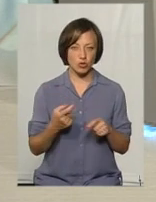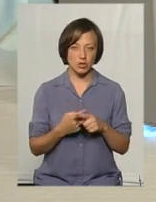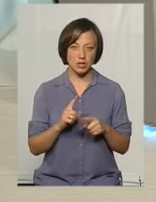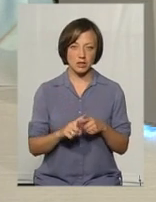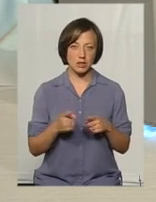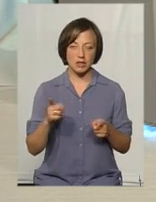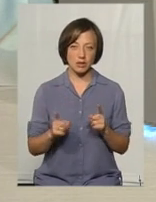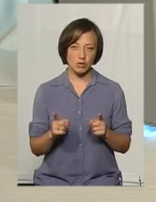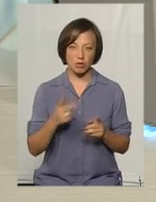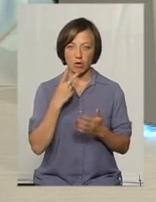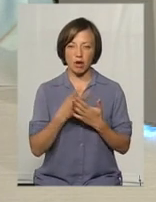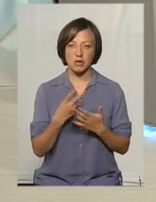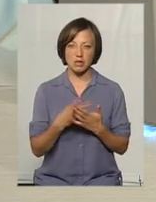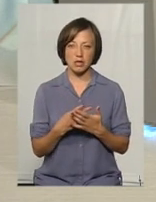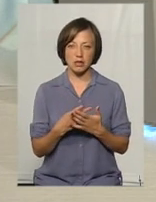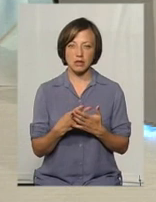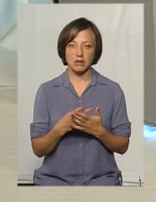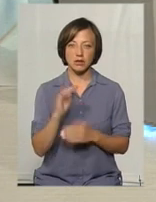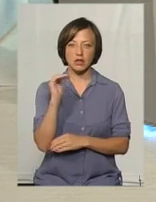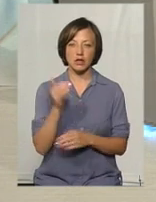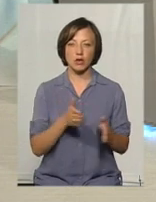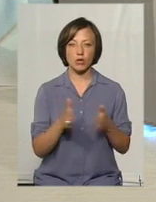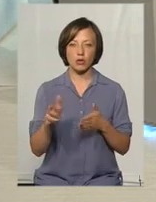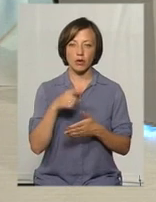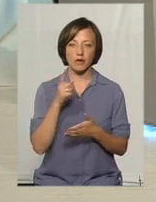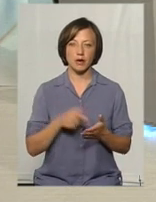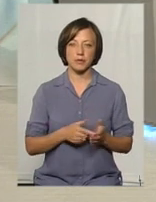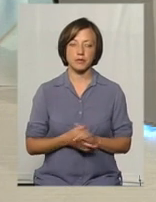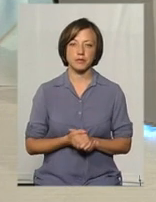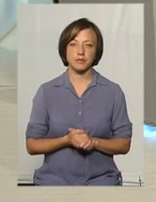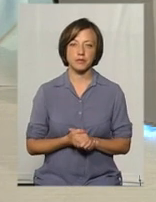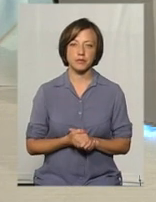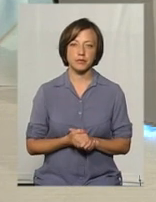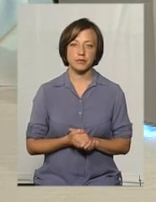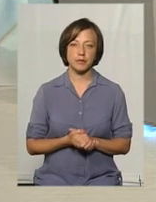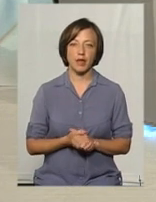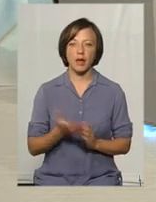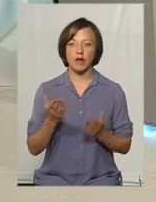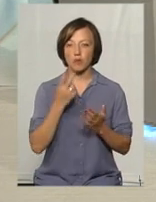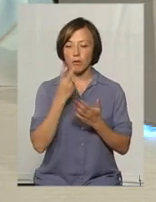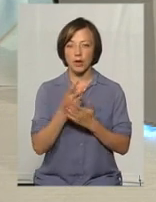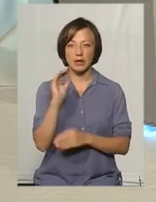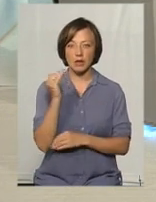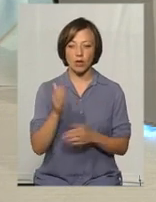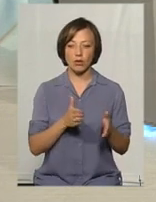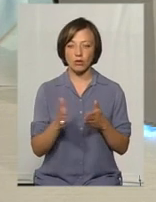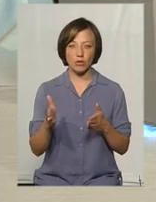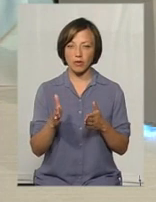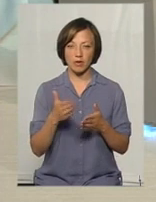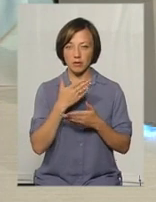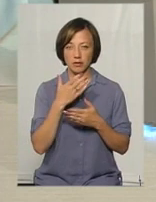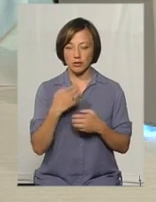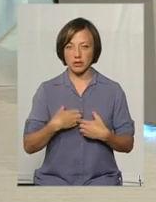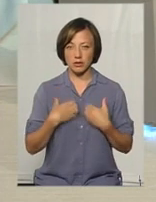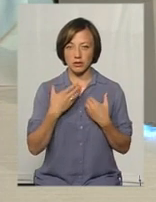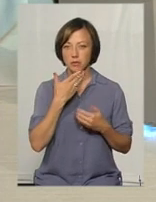дійсно достовірно показати, чи дитина готова? Навіть якщо ми побачимо, що дитина не готова, тут нічого страшного немає. І